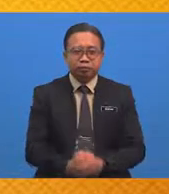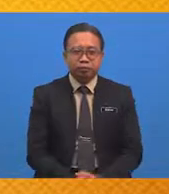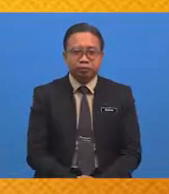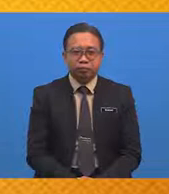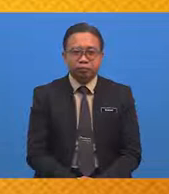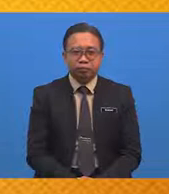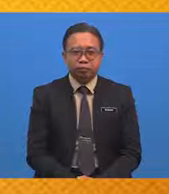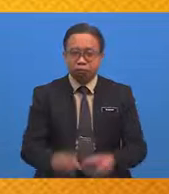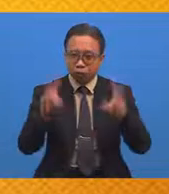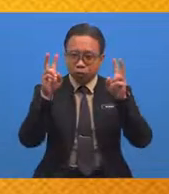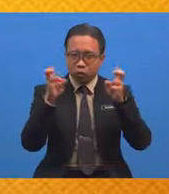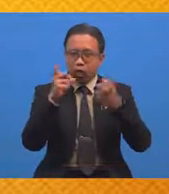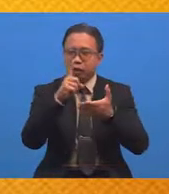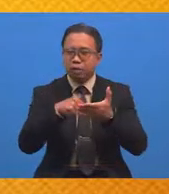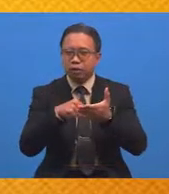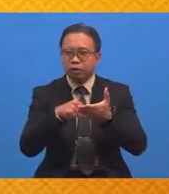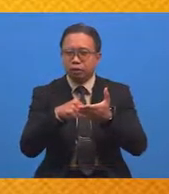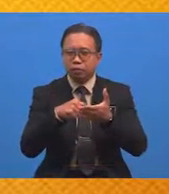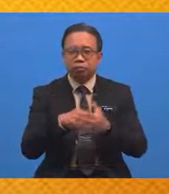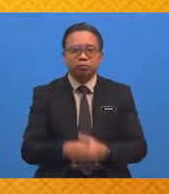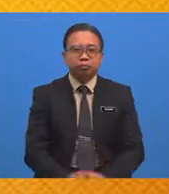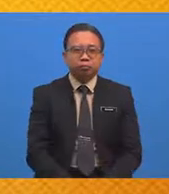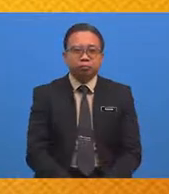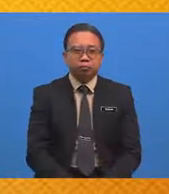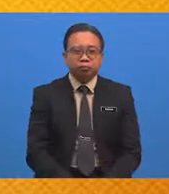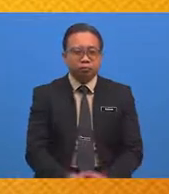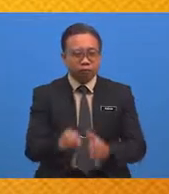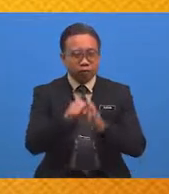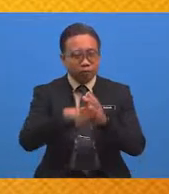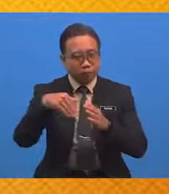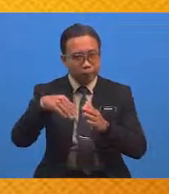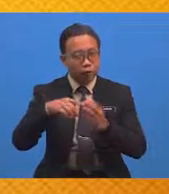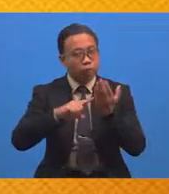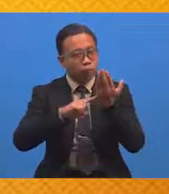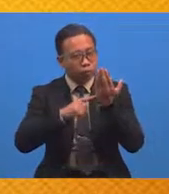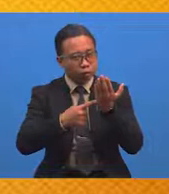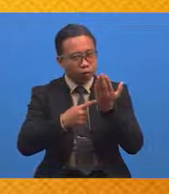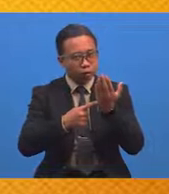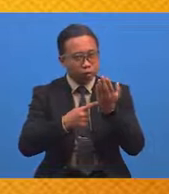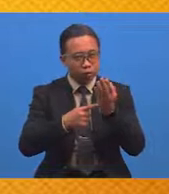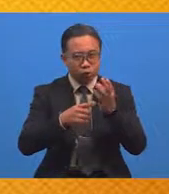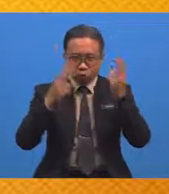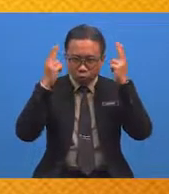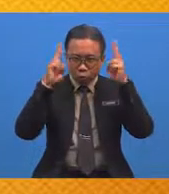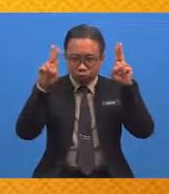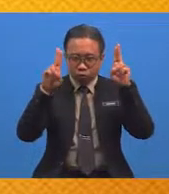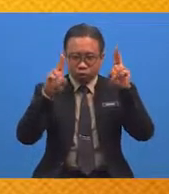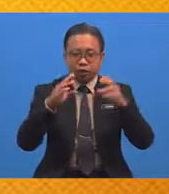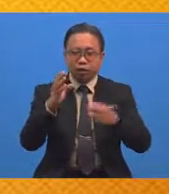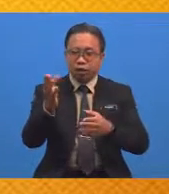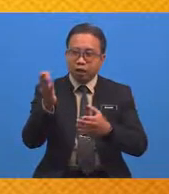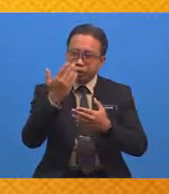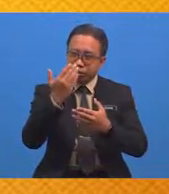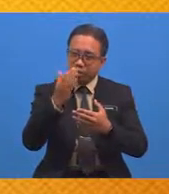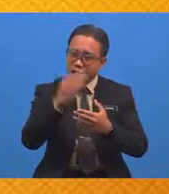Topik apa itu Ustaz? Sebelum kita mulakan, Ustaz ingin mengajak murid